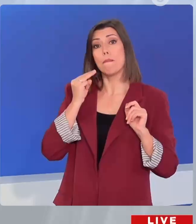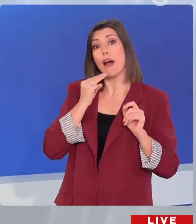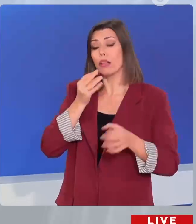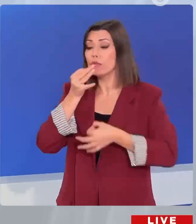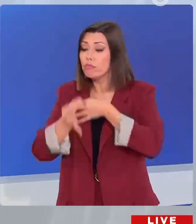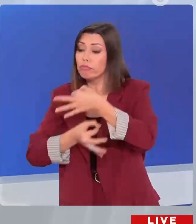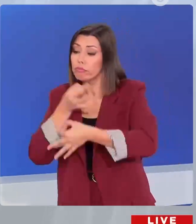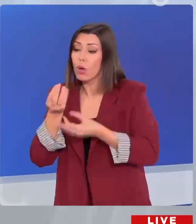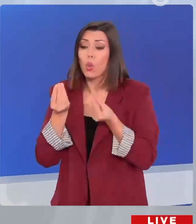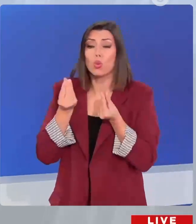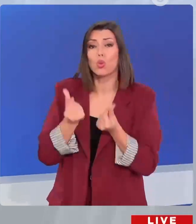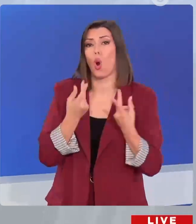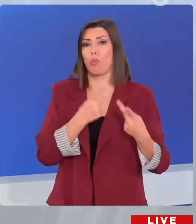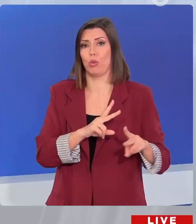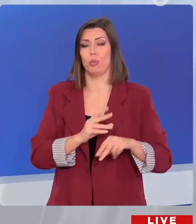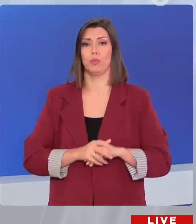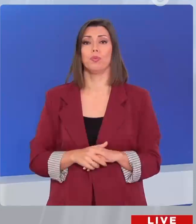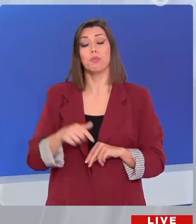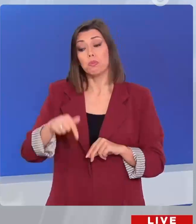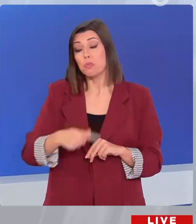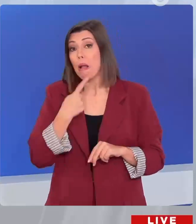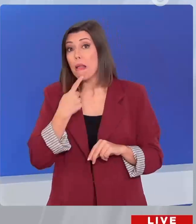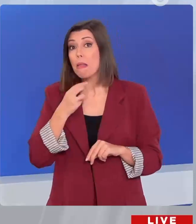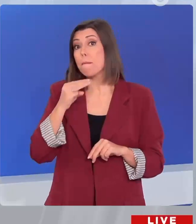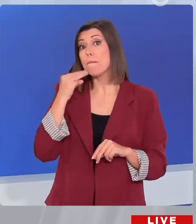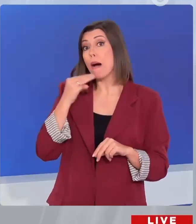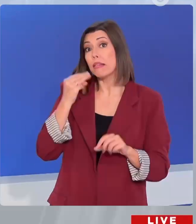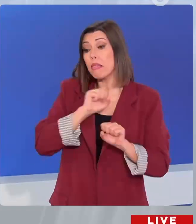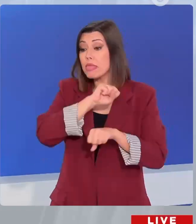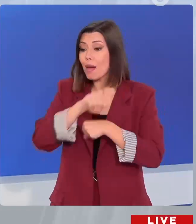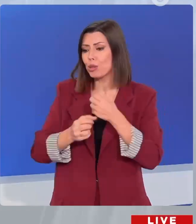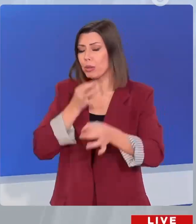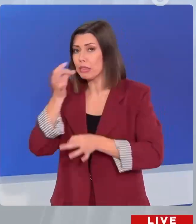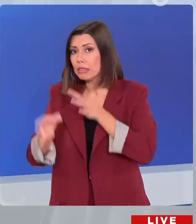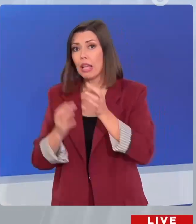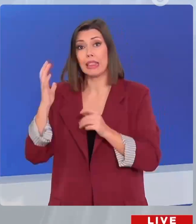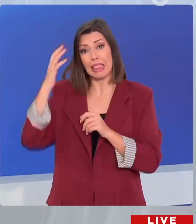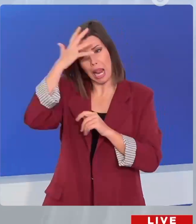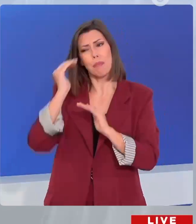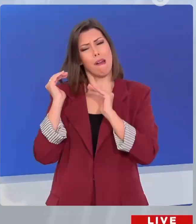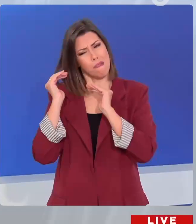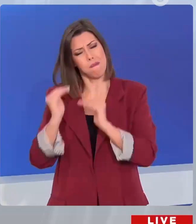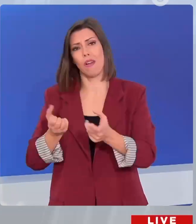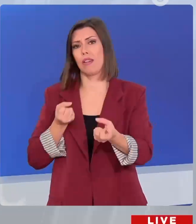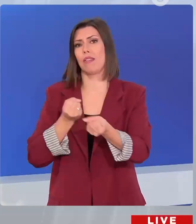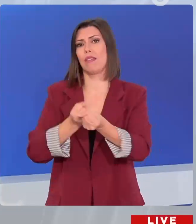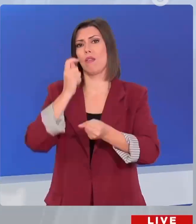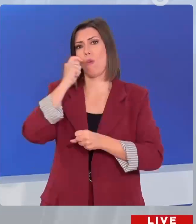Πήγες μέσα από το λευκό οικό λένε πως ο Τζο Μπάντεν θα προσπαθήσει να πείσει τον Τόναλ Τραμπ να διατηρήσει την αμερικανική στήριξη στην Ουκρανία.